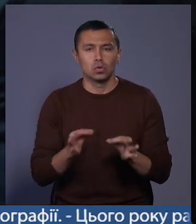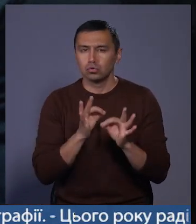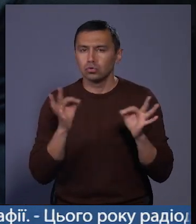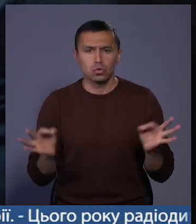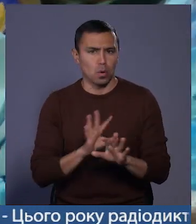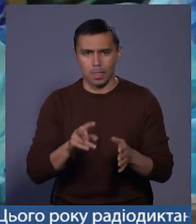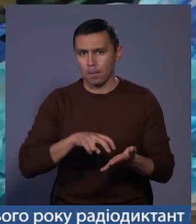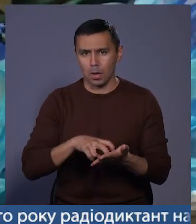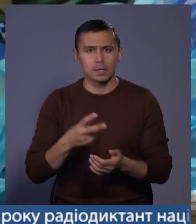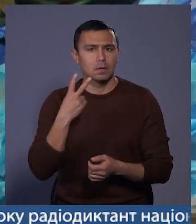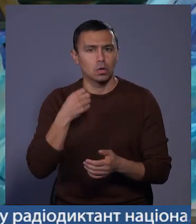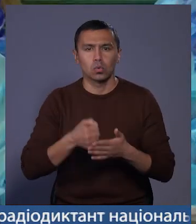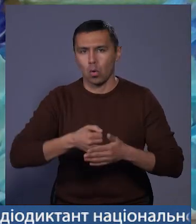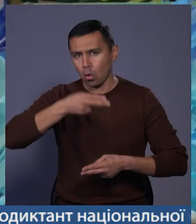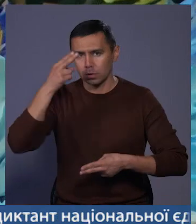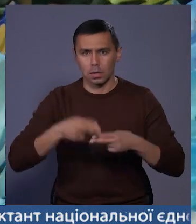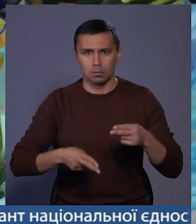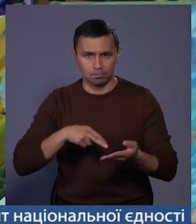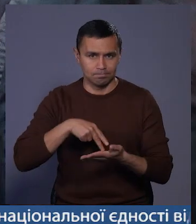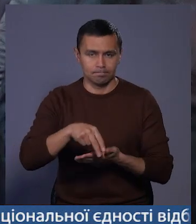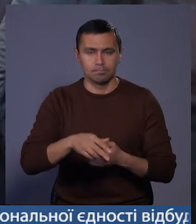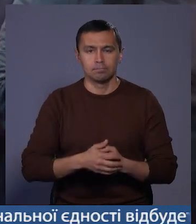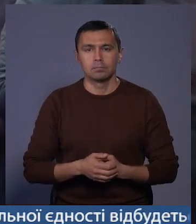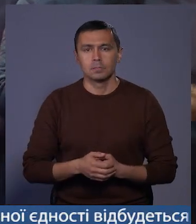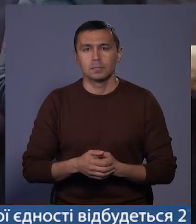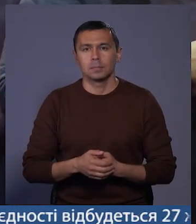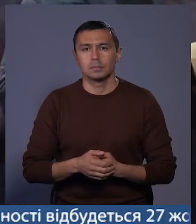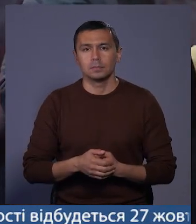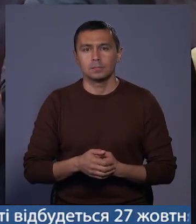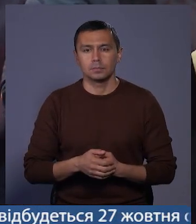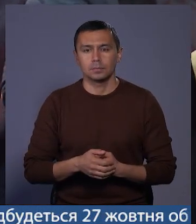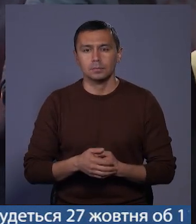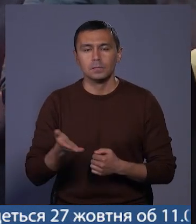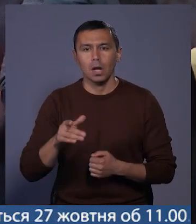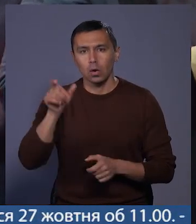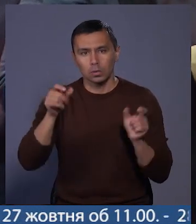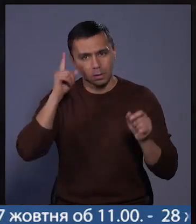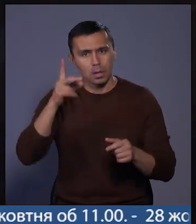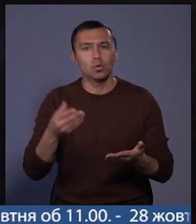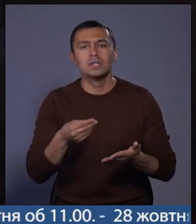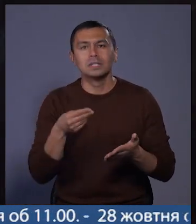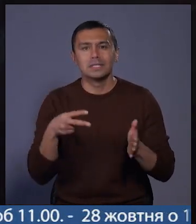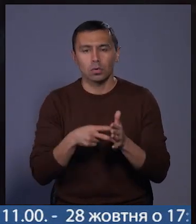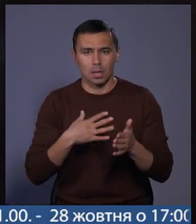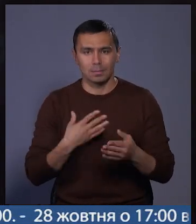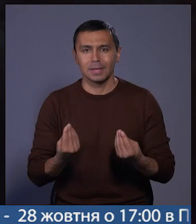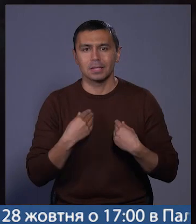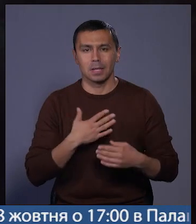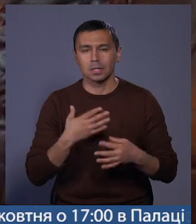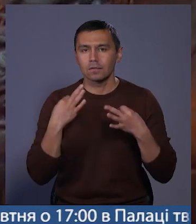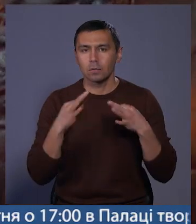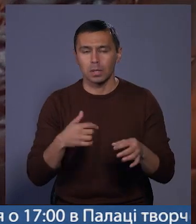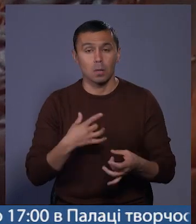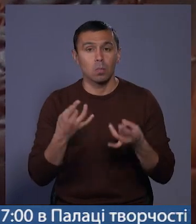боявся. Завжди до останнього йшов. Так, щоб не він, ми просто не стояли. Хай люди знають, якою ціною нам дається наша свобода. Я просто